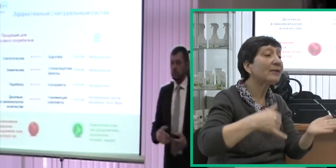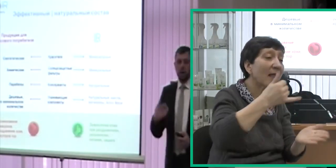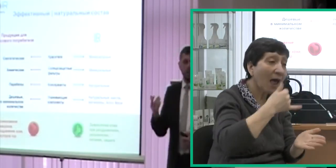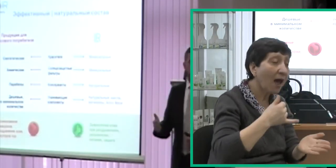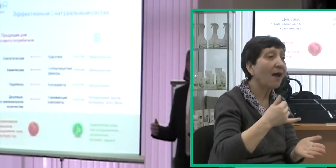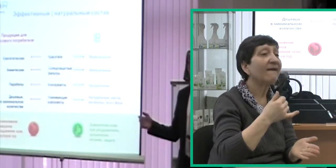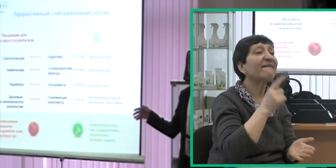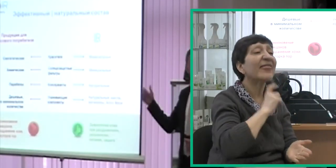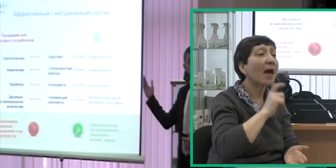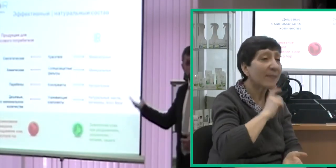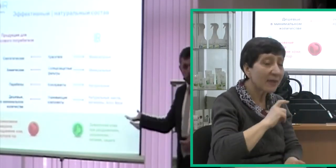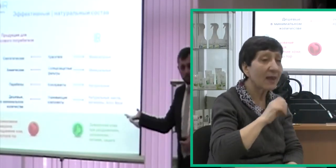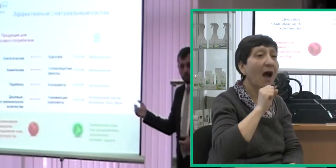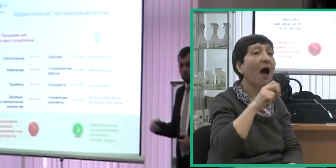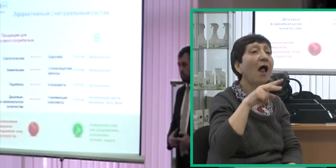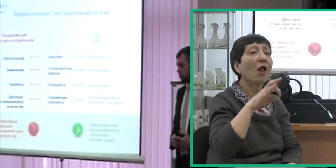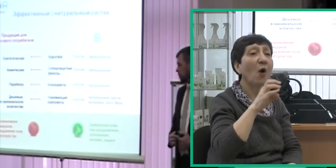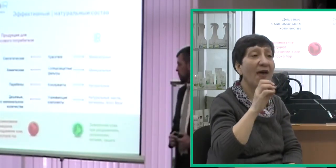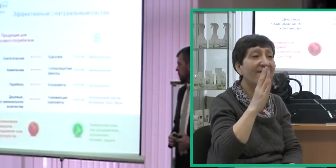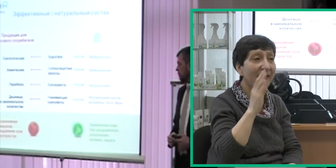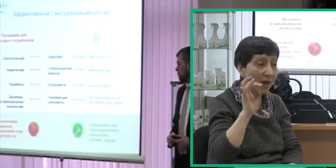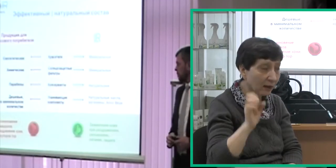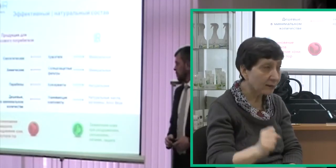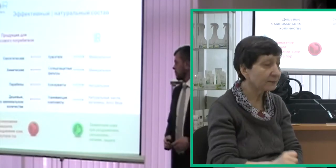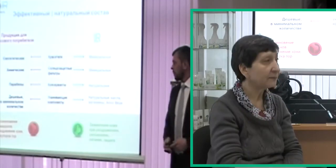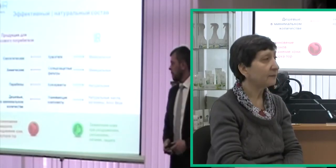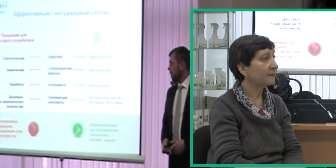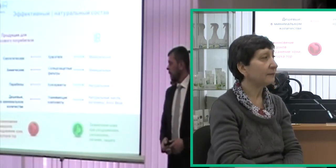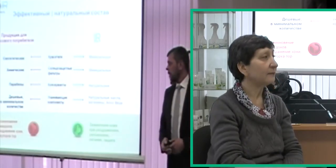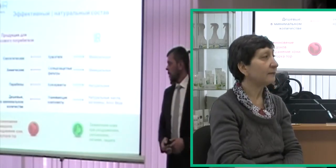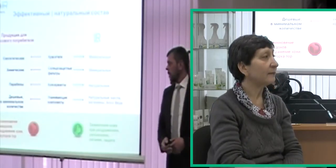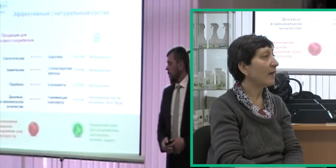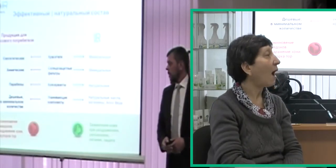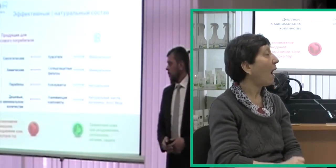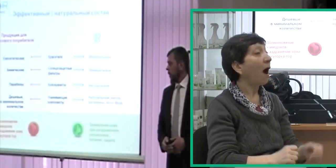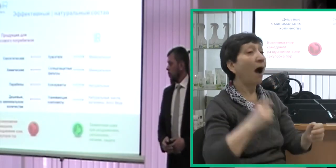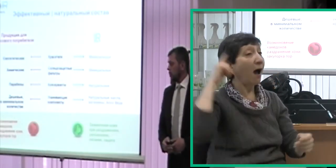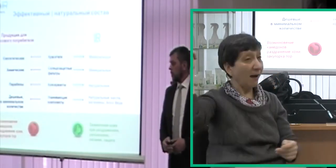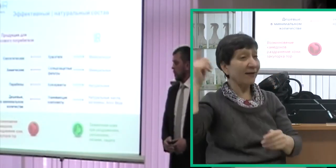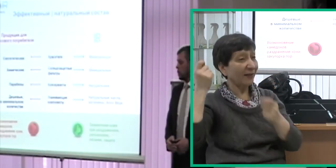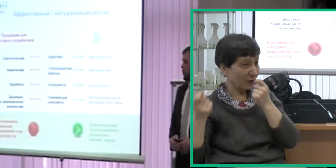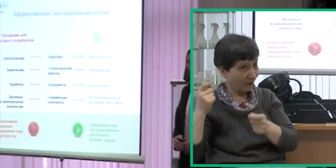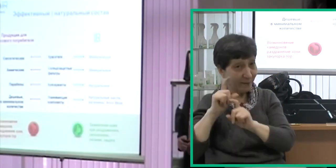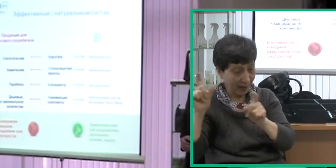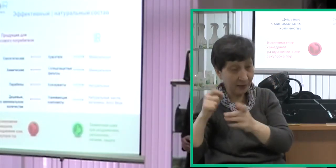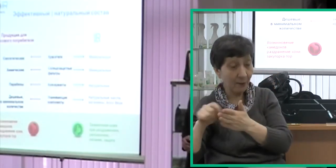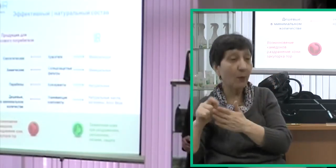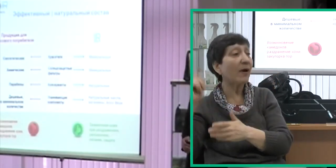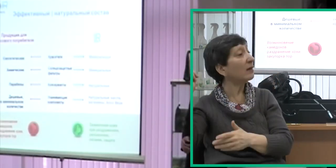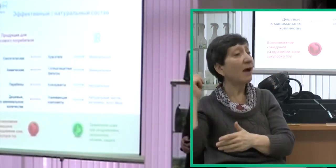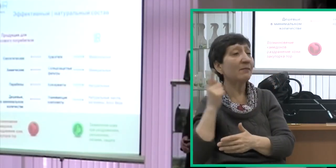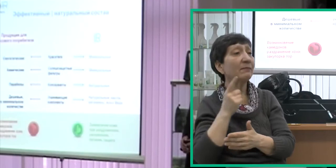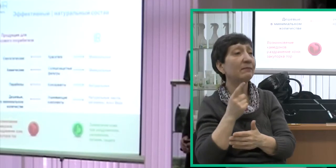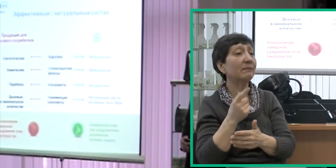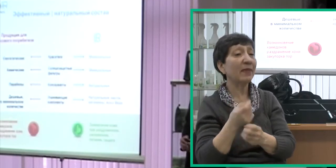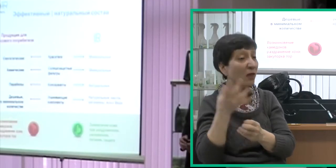Натуральные масла, витамины, алоэ, вера, продукции, которые вы покупаете